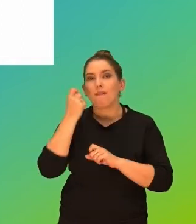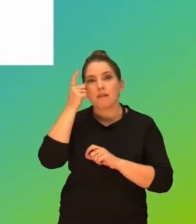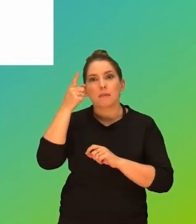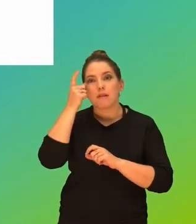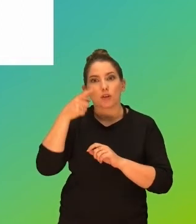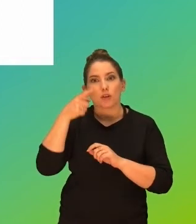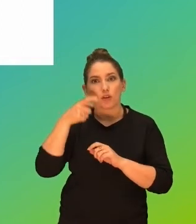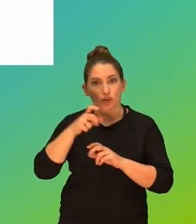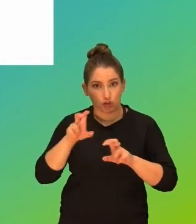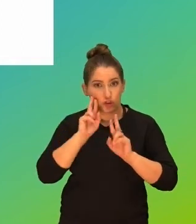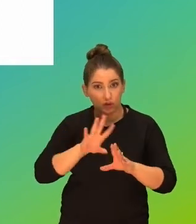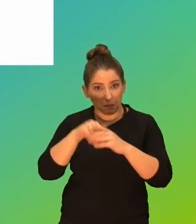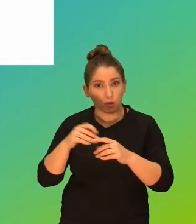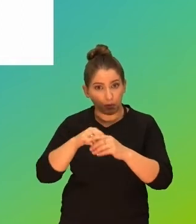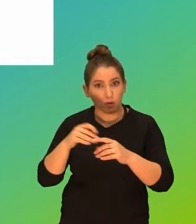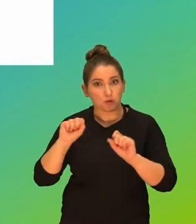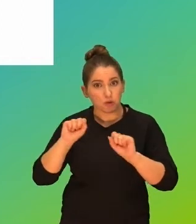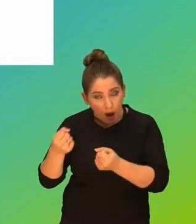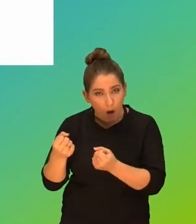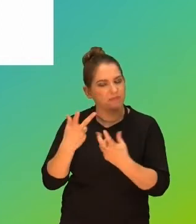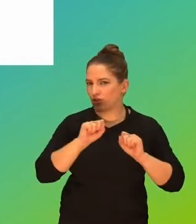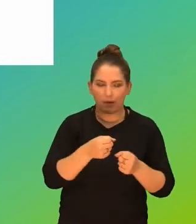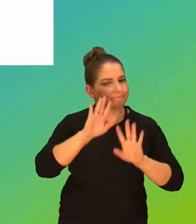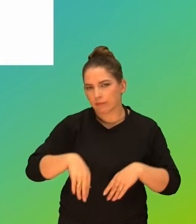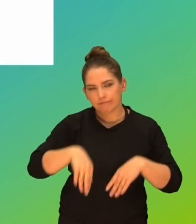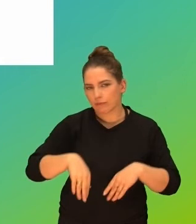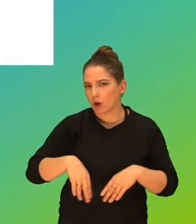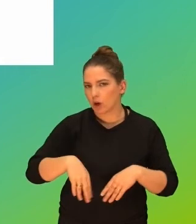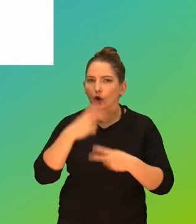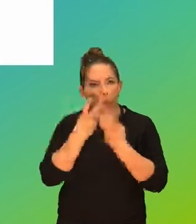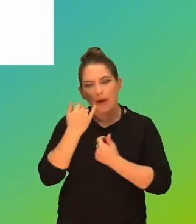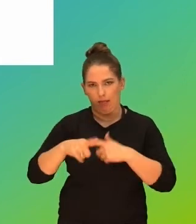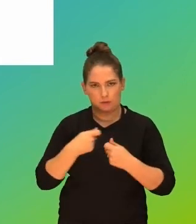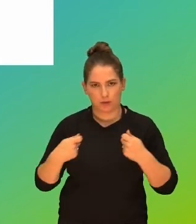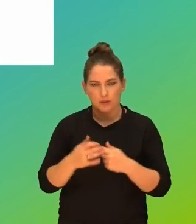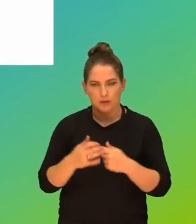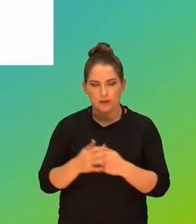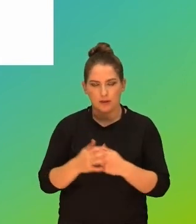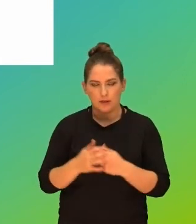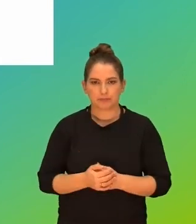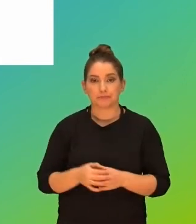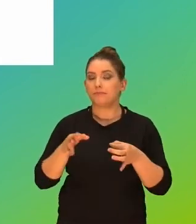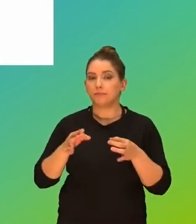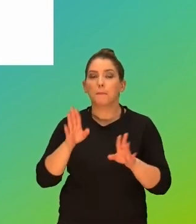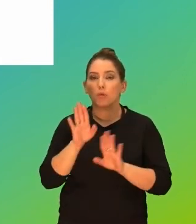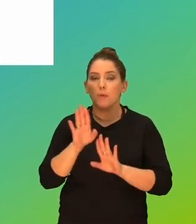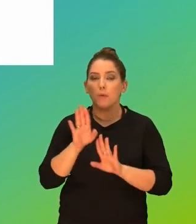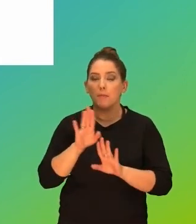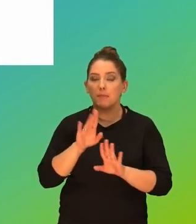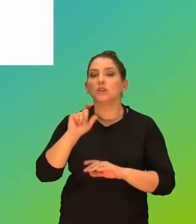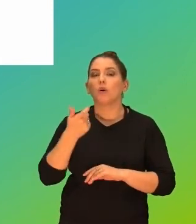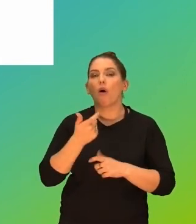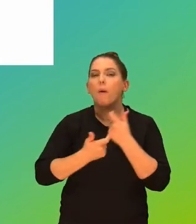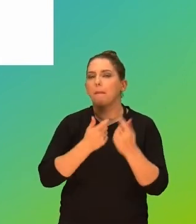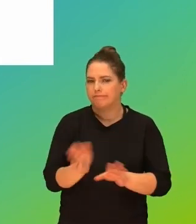wymyśliliśmy i czy to rzeczywiście w naszym życiu działa. Nie działa? To szukajmy innego rozwiązania. I teraz analogicznie. Czego